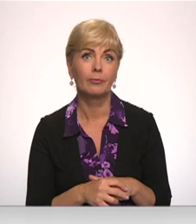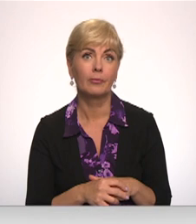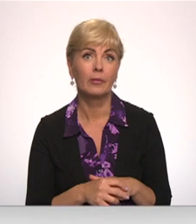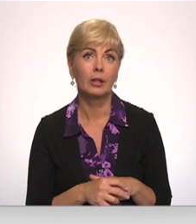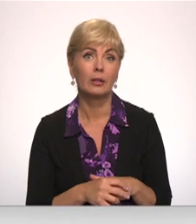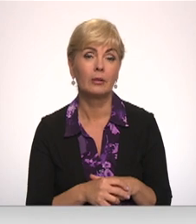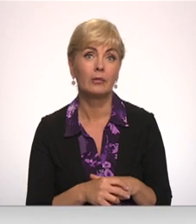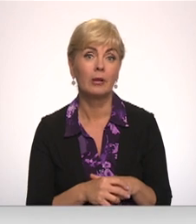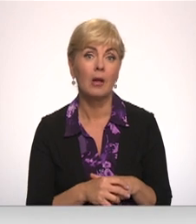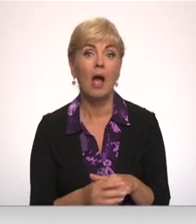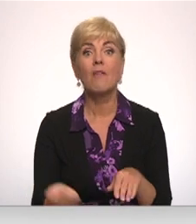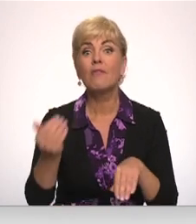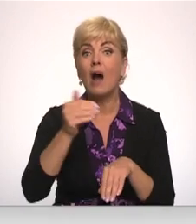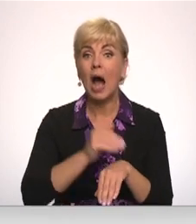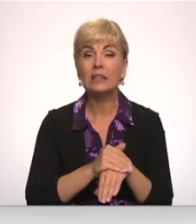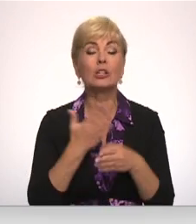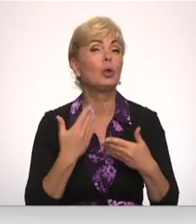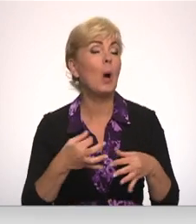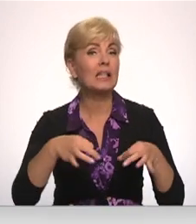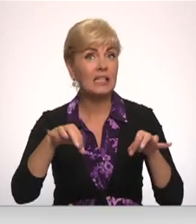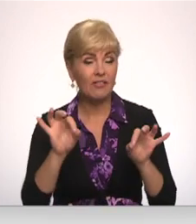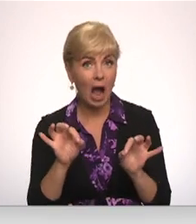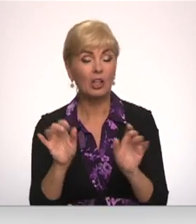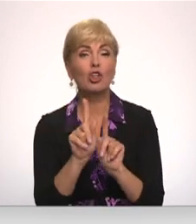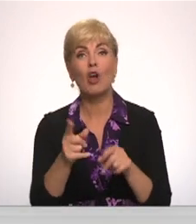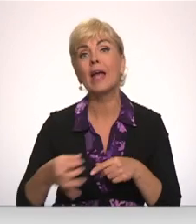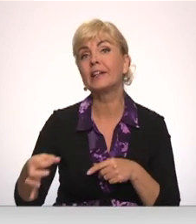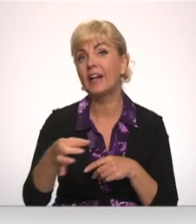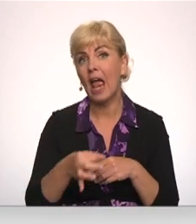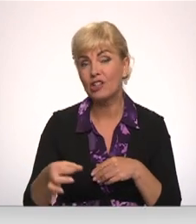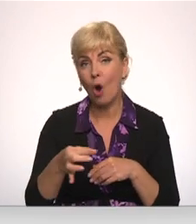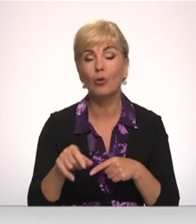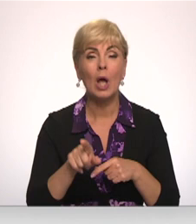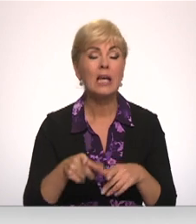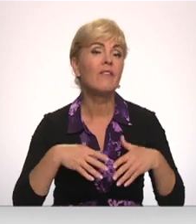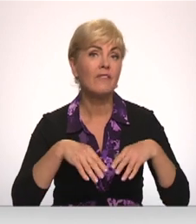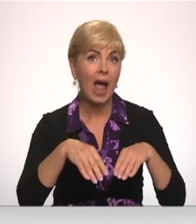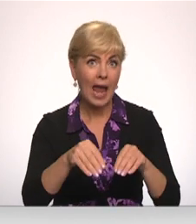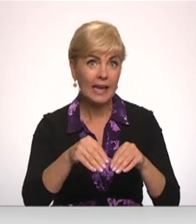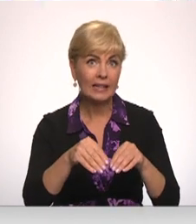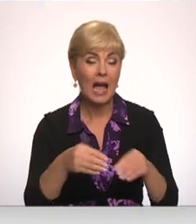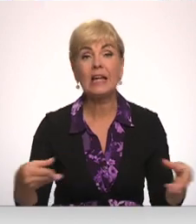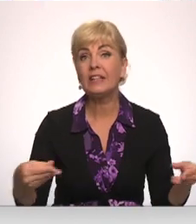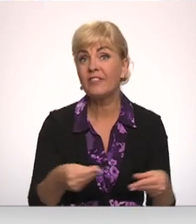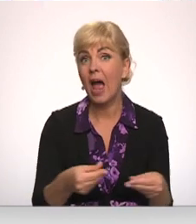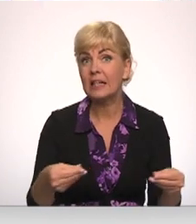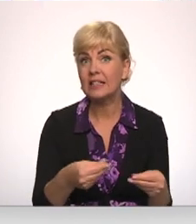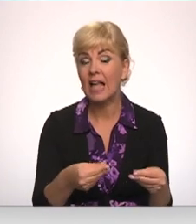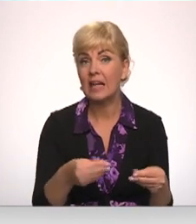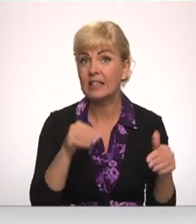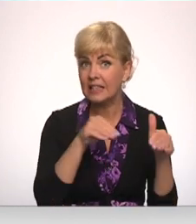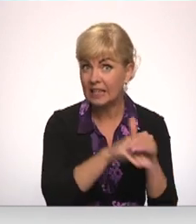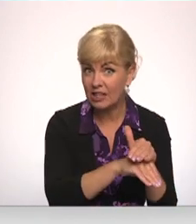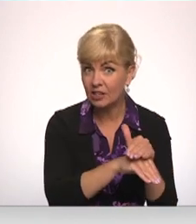Jā, un faktiski ļoti būtiski šajā reģionā ir tagad veikt investīcijas. No vienas puses